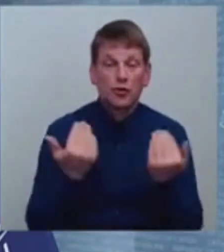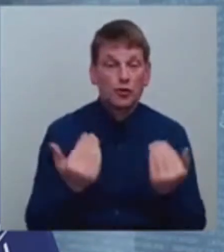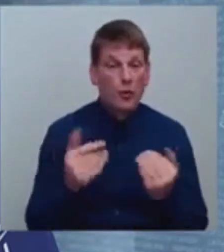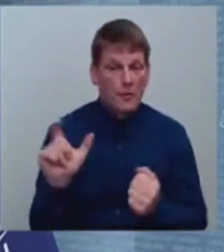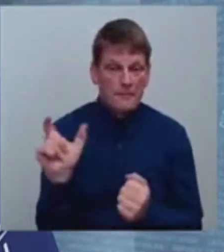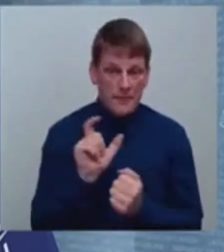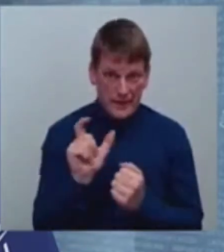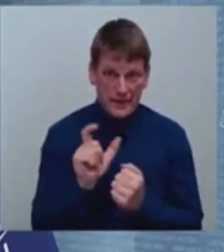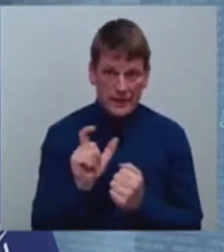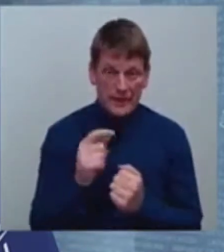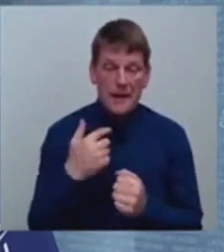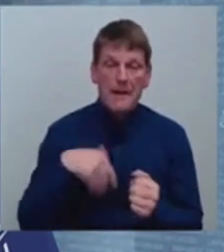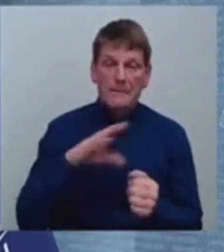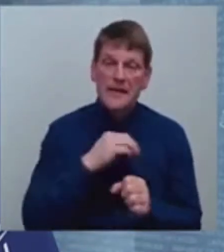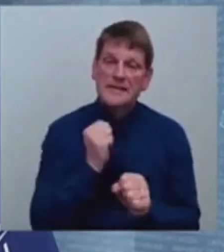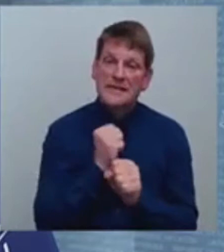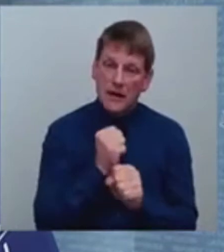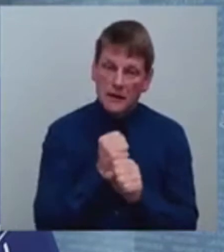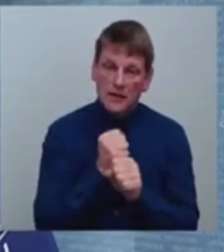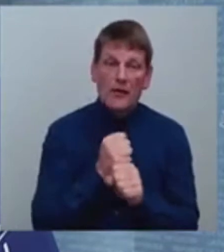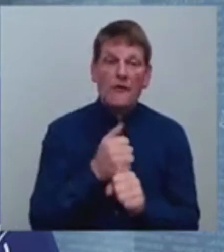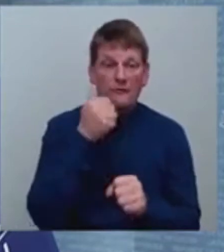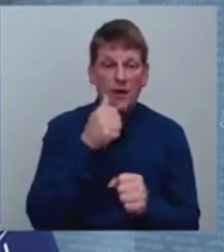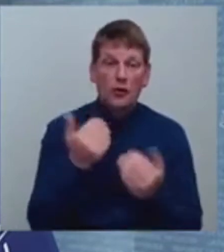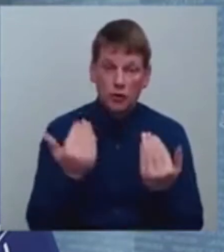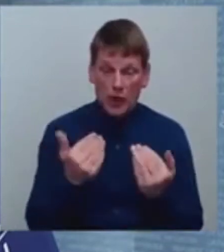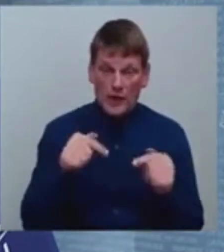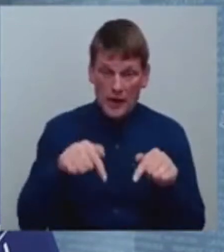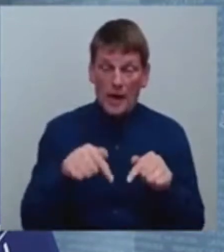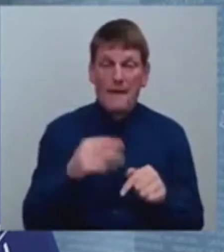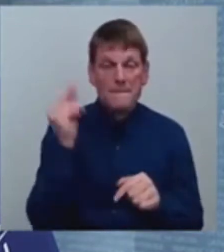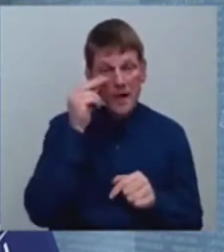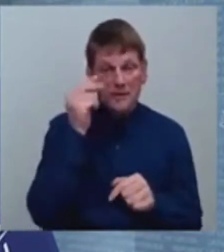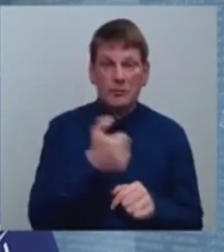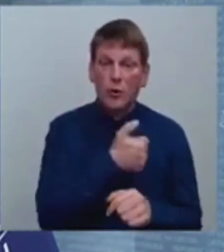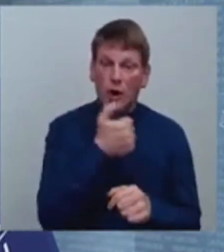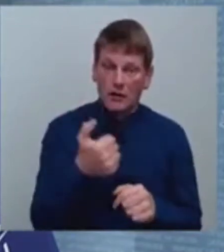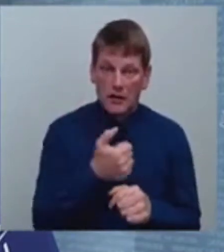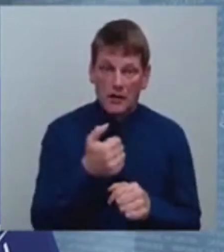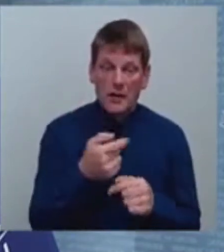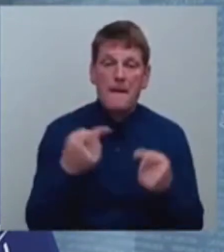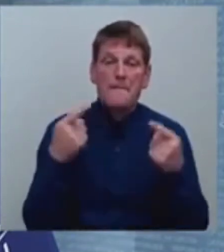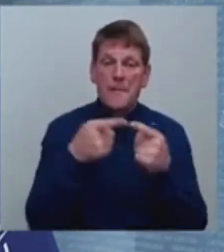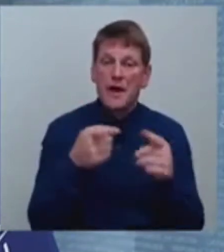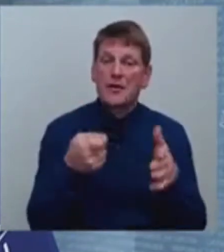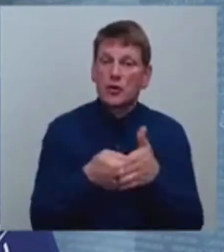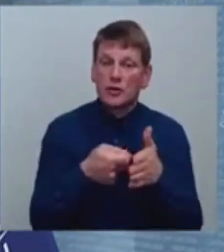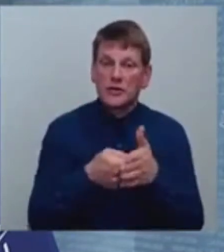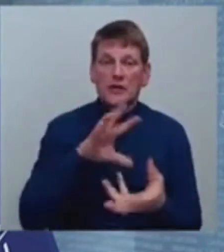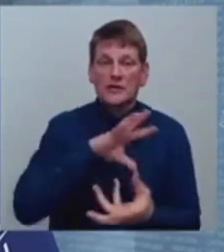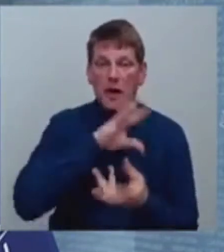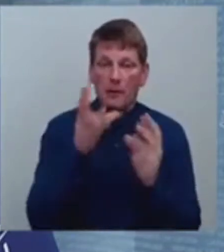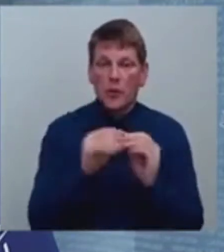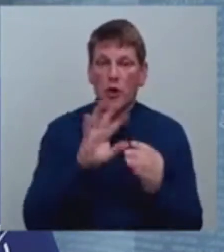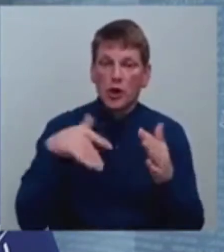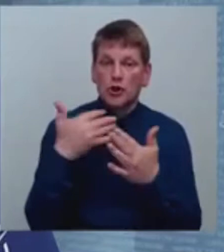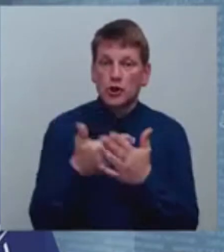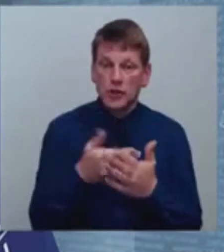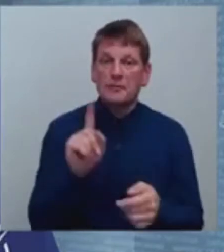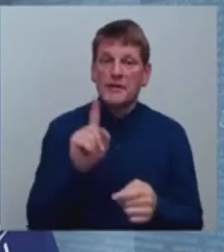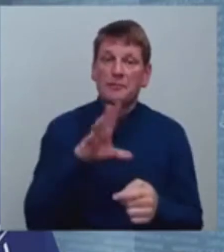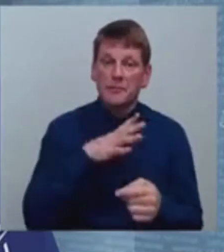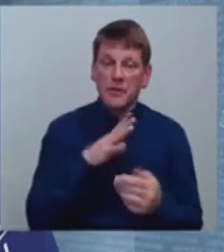strādājam un vēl šajā mācību gadā, tātad mērķa dotācijas apjoms līdz šim ir ticis